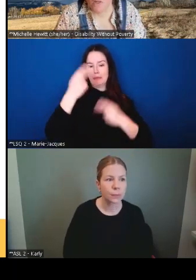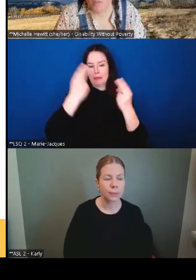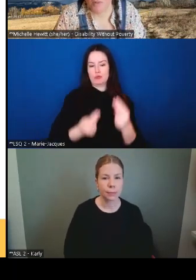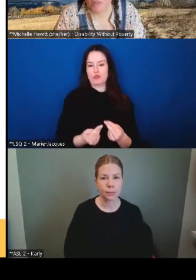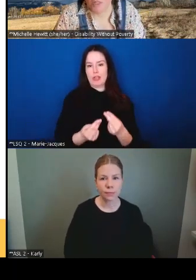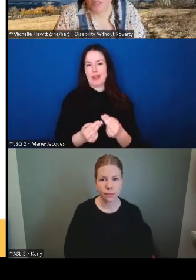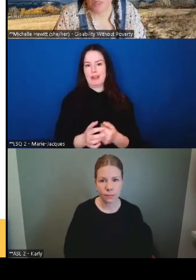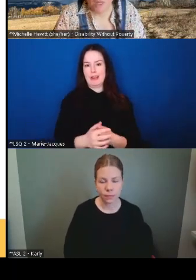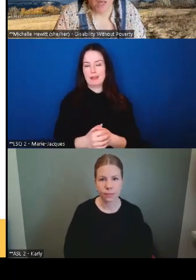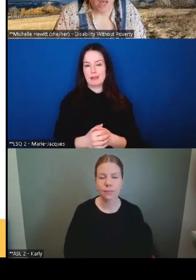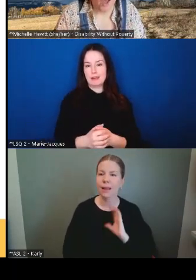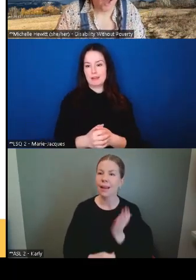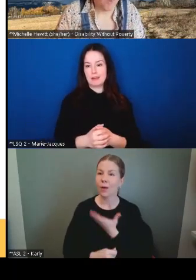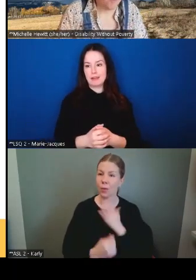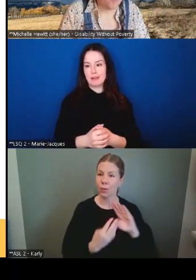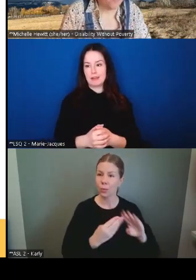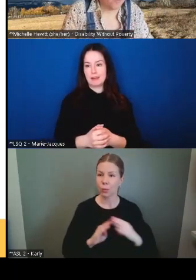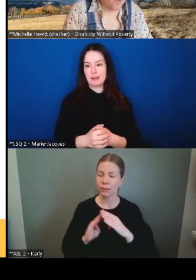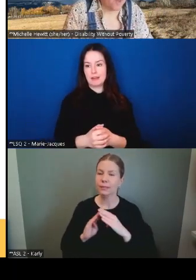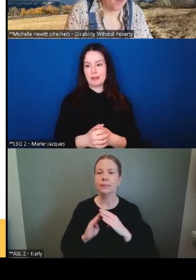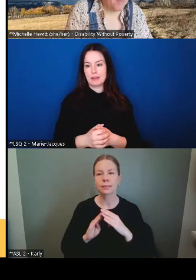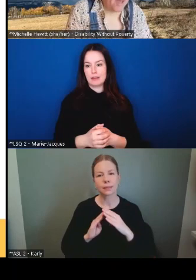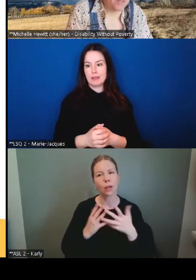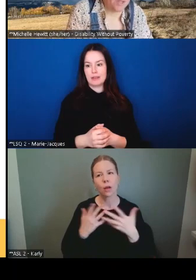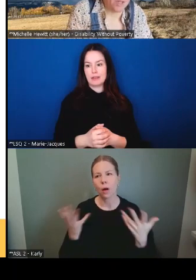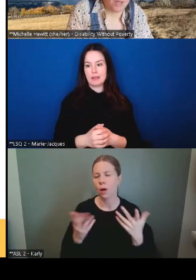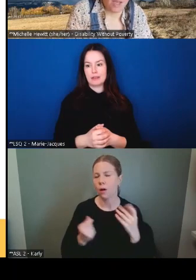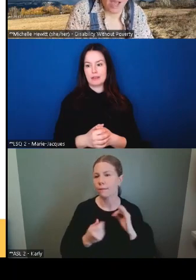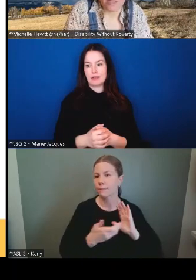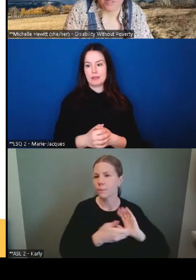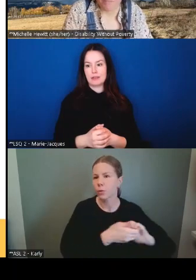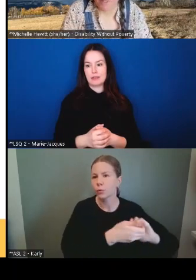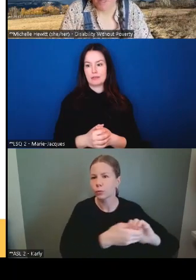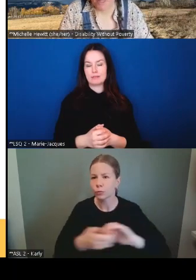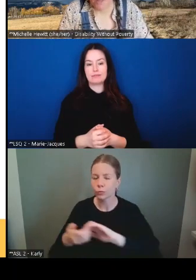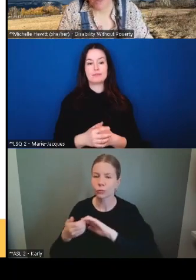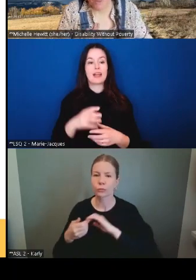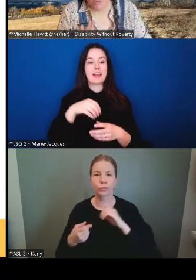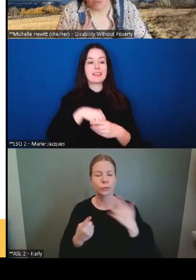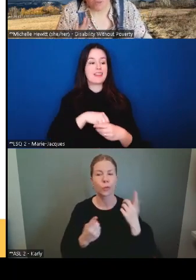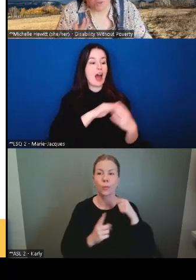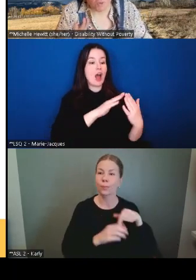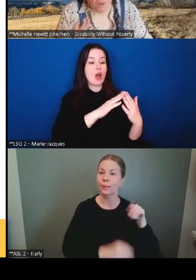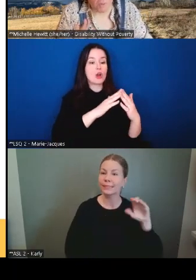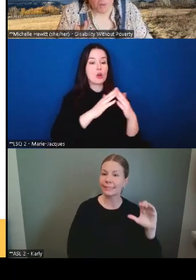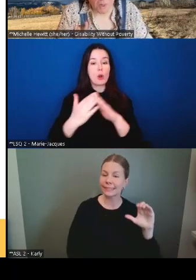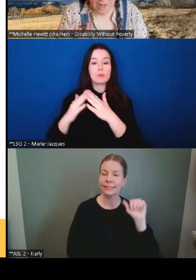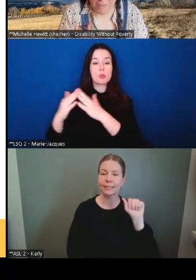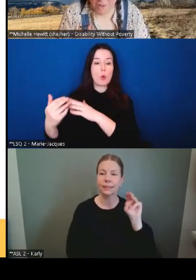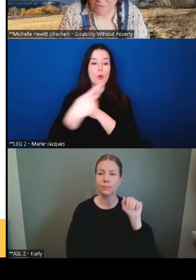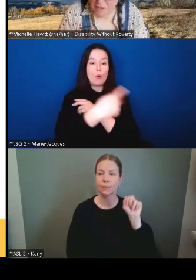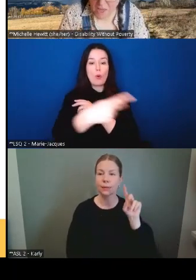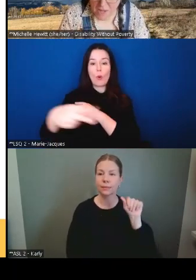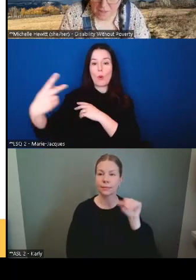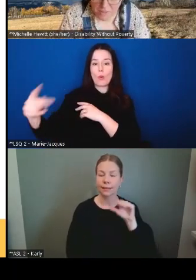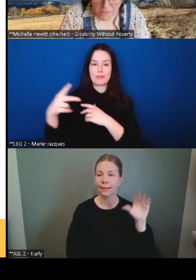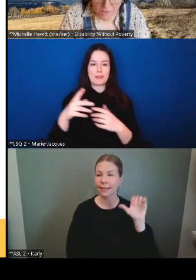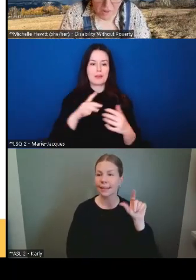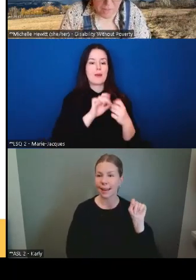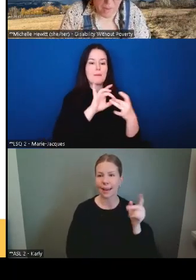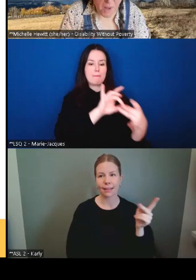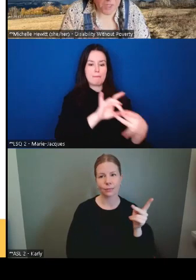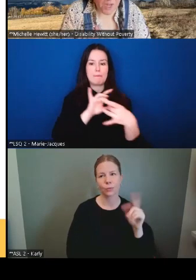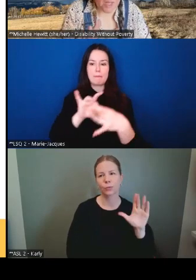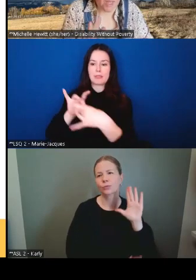Et nous avons aussi beaucoup de partenariats au sein de nos communautés distinctes. Amanda et Kat en